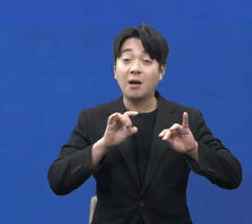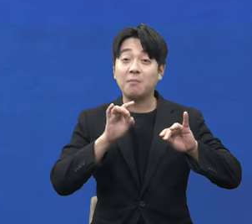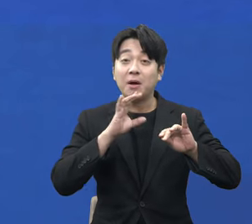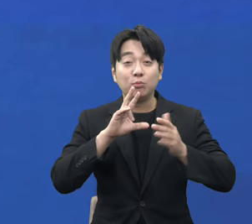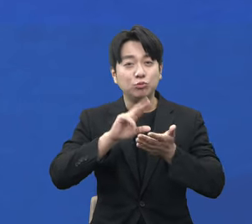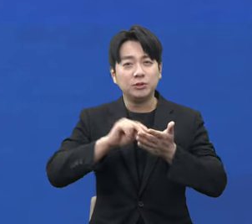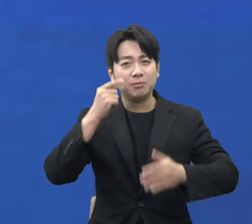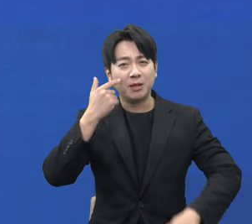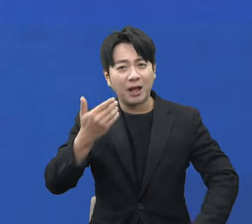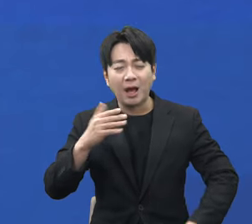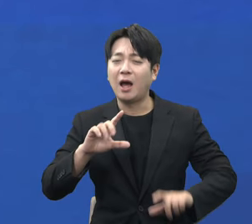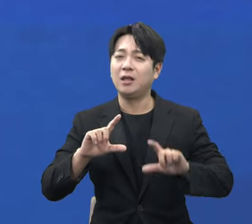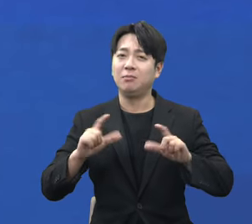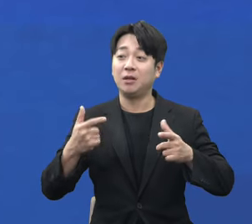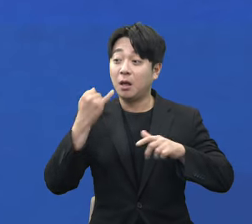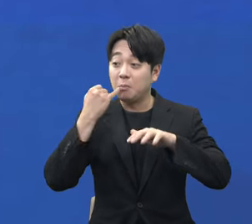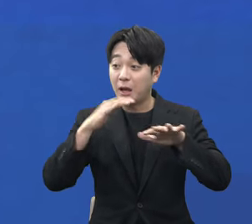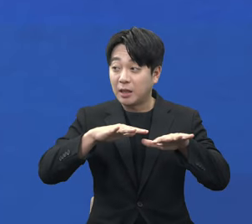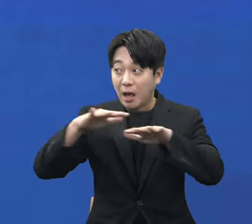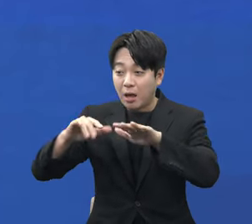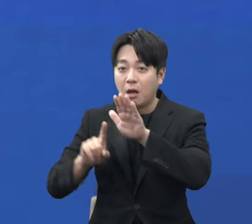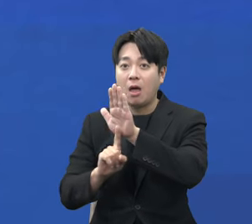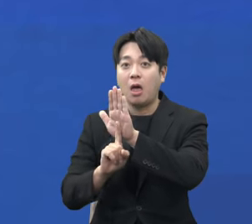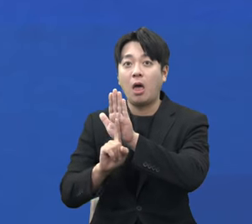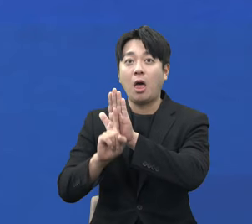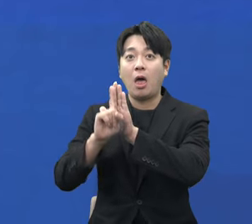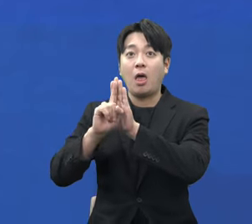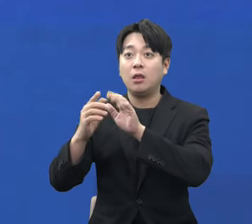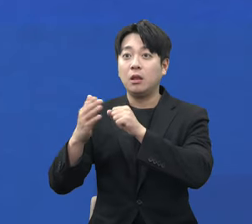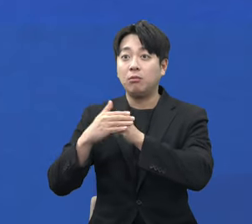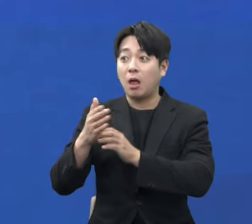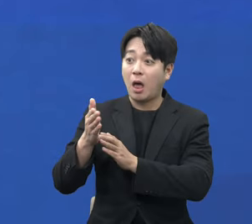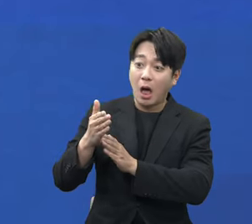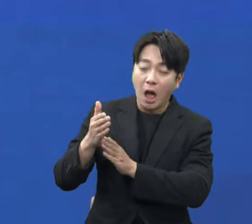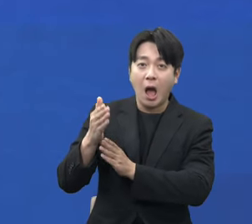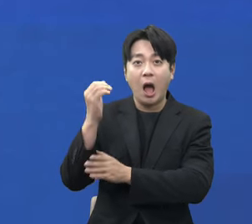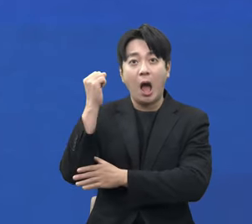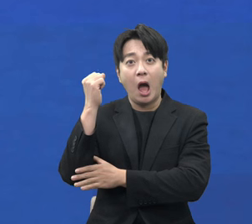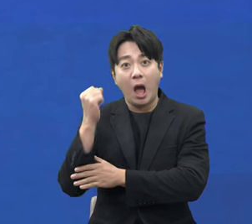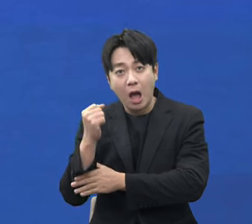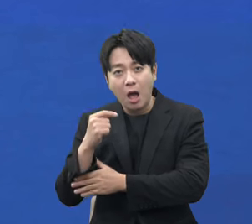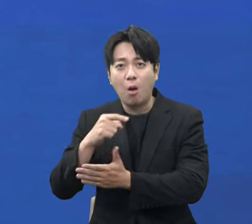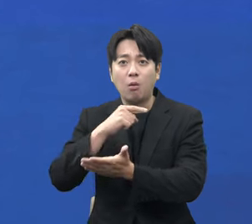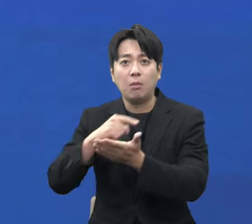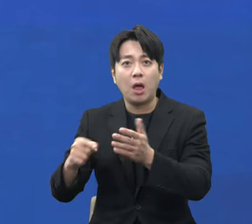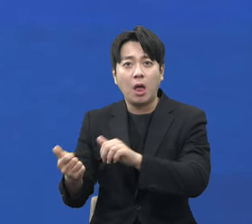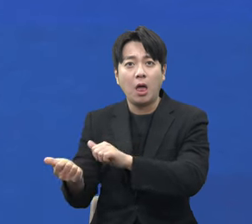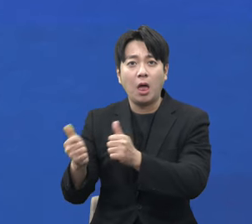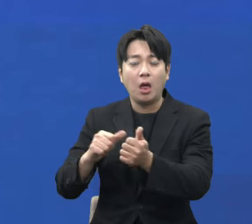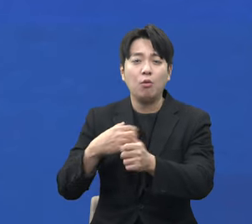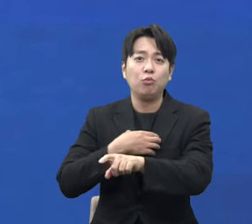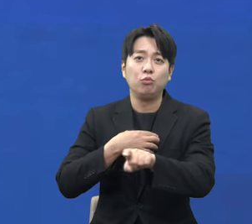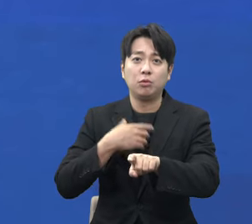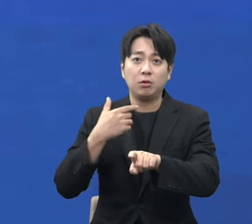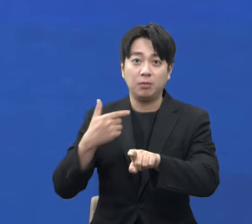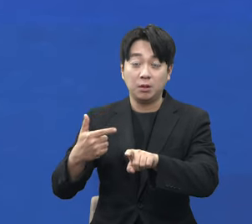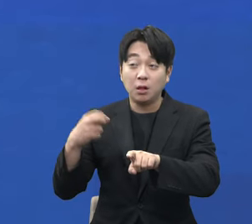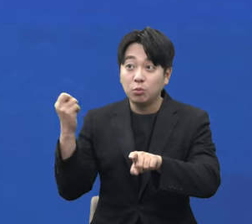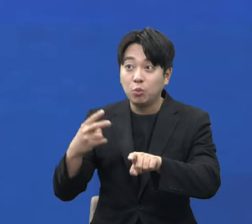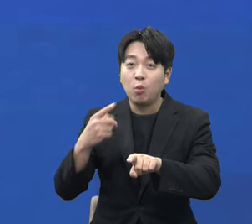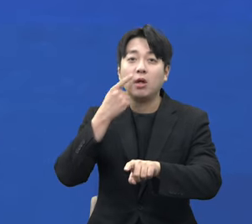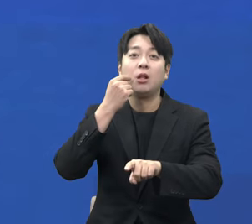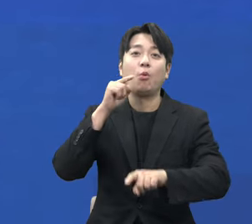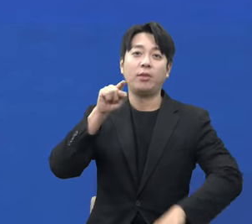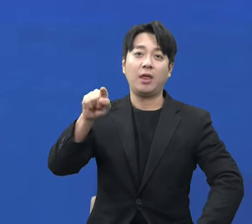상승으로 수백만 마리의 양식어가 폐사하고 어족자원이 씨가 말라갑니다. 거기다 후쿠시마 오염수